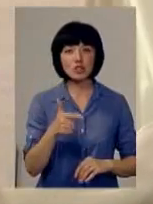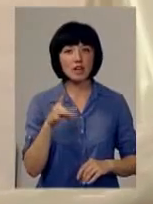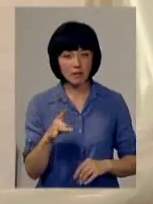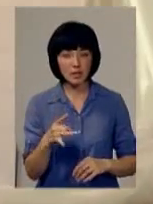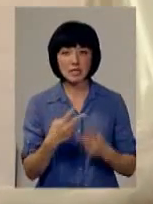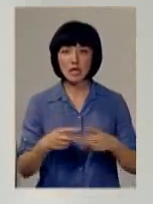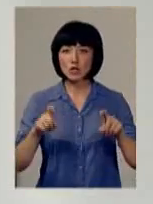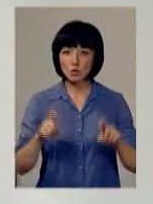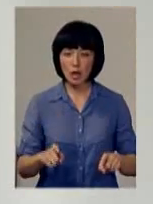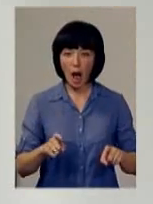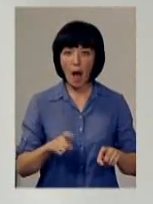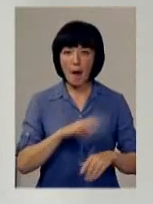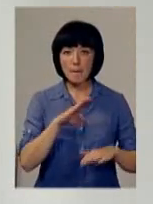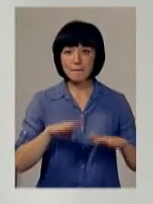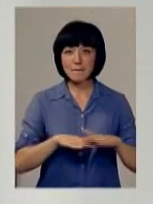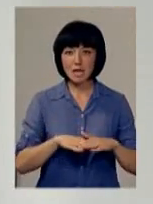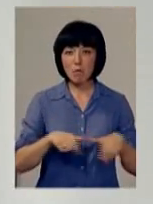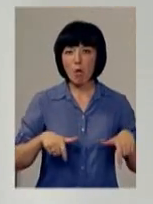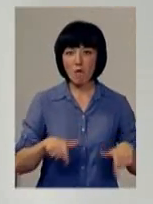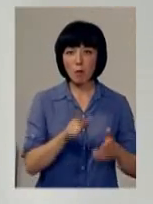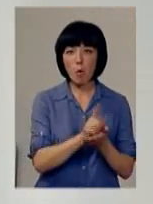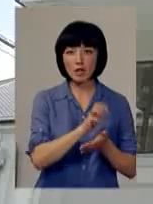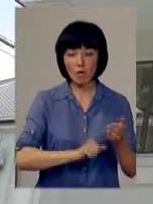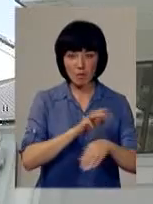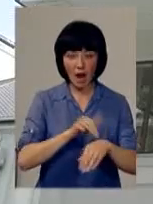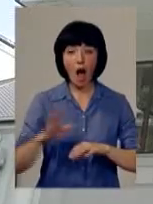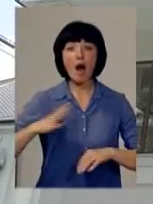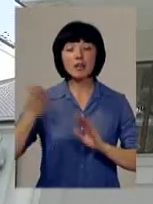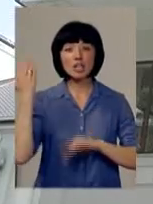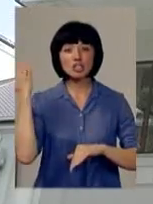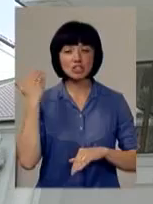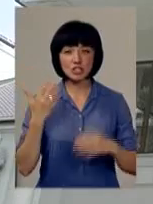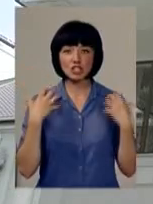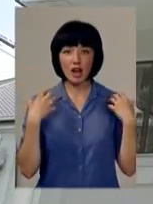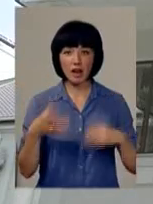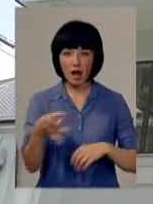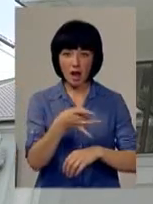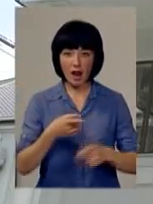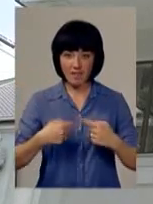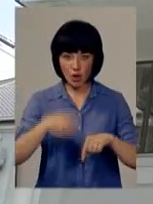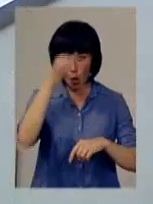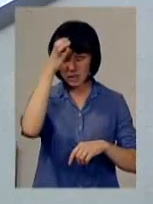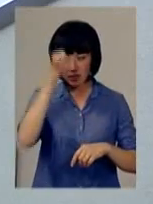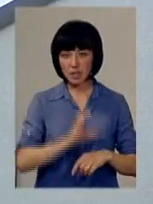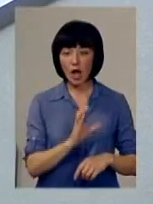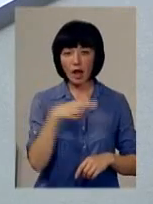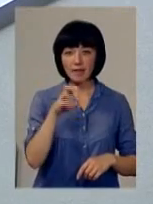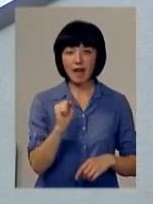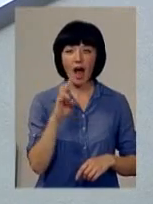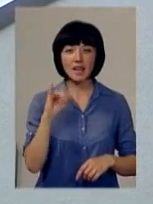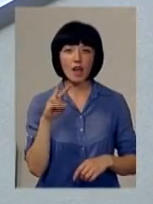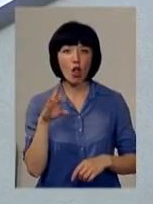гривень засуджено підполковника податкової міліції. А от екс-начальника райвідділу освіти Хмельницької райдержадміністрації Валентину